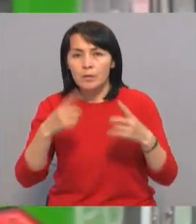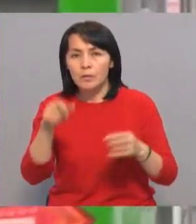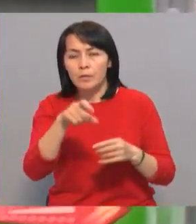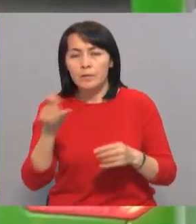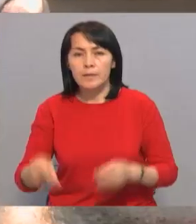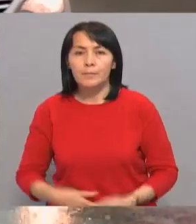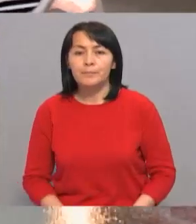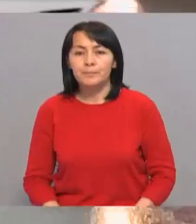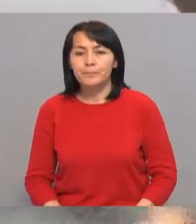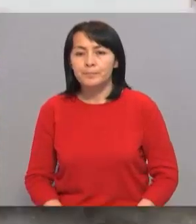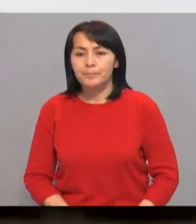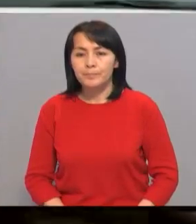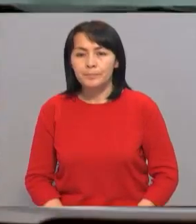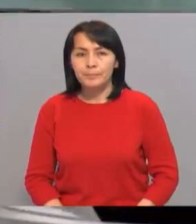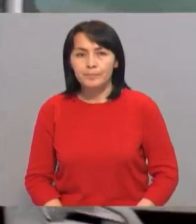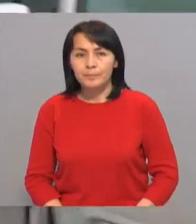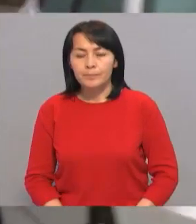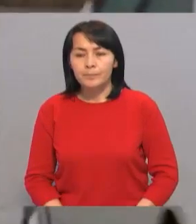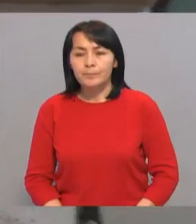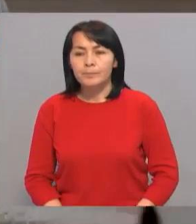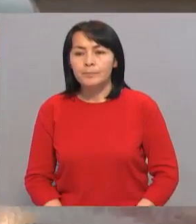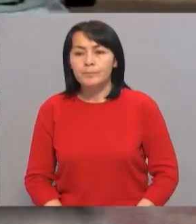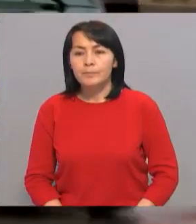заявлений третьими лицами. Йорнур Бубивдя наоблядь здесь новости.